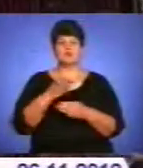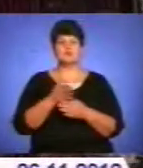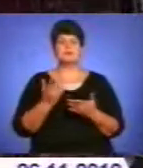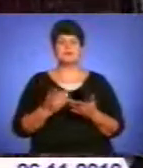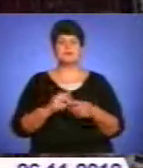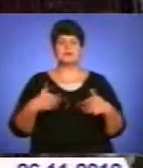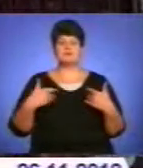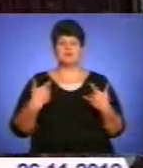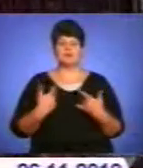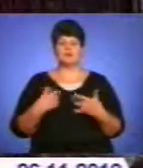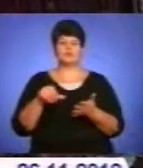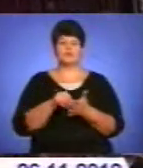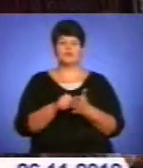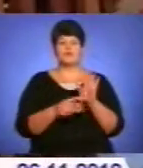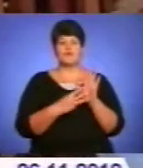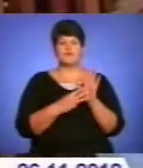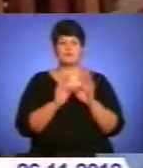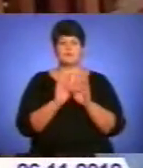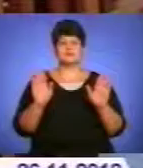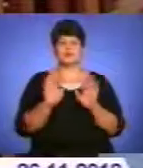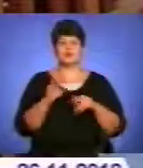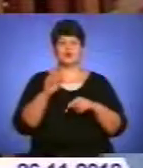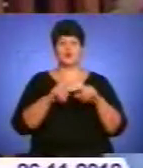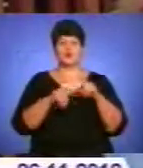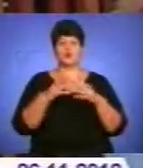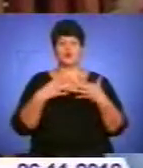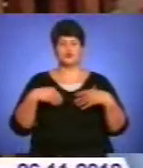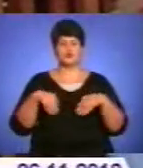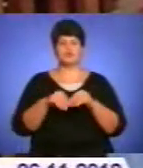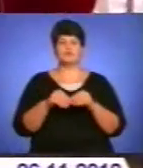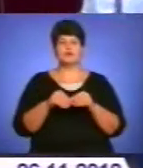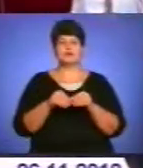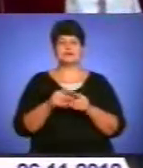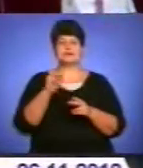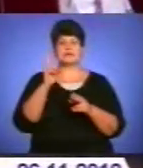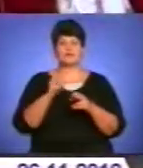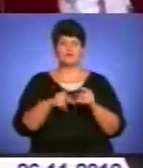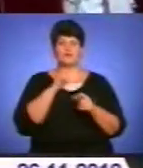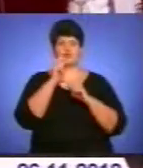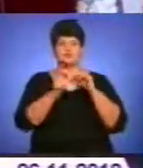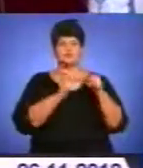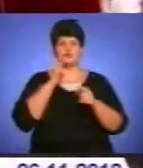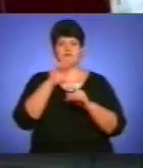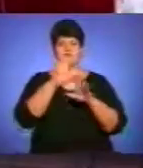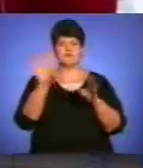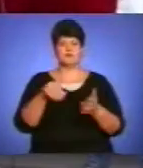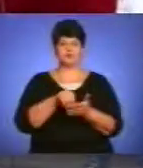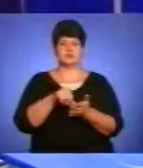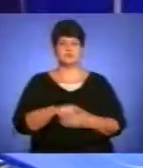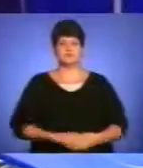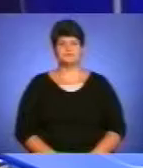учасників 8-го фестивалю конкурсу родинної творчості. Завершилося дійство вручення подарунків усім учасникам.